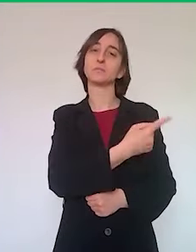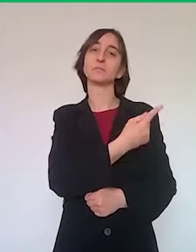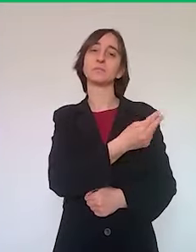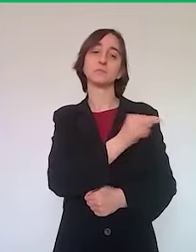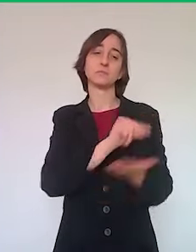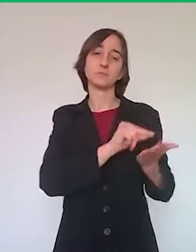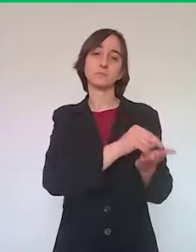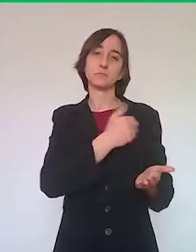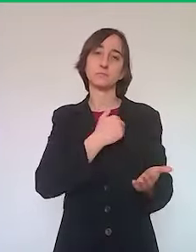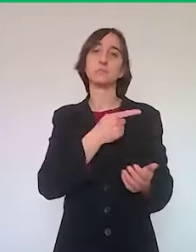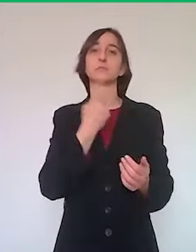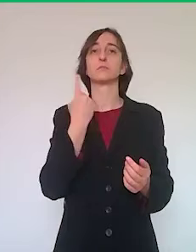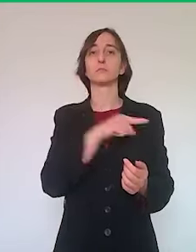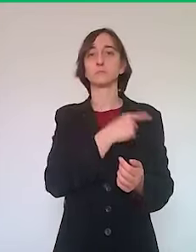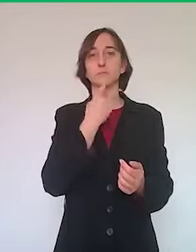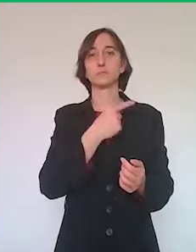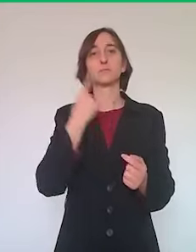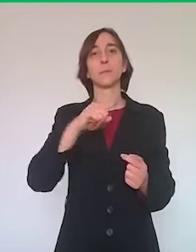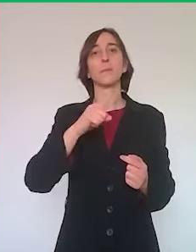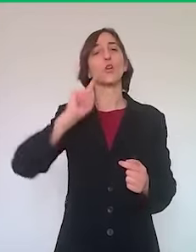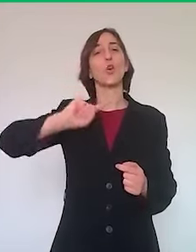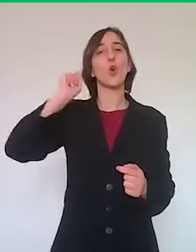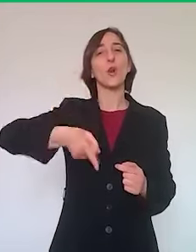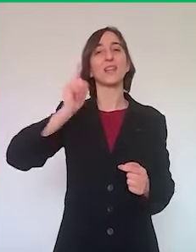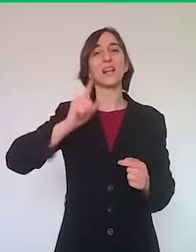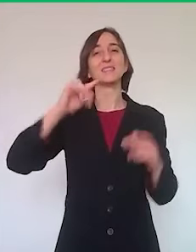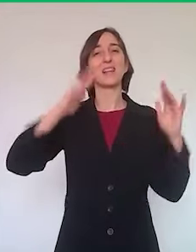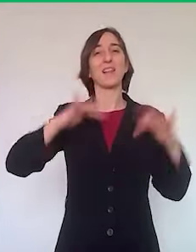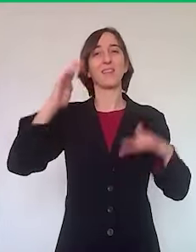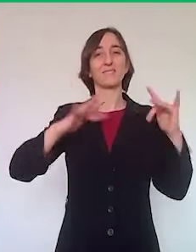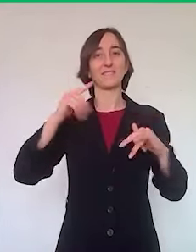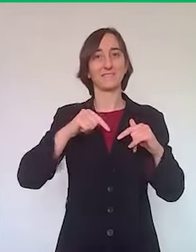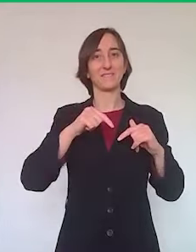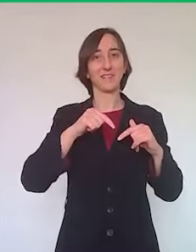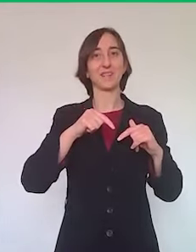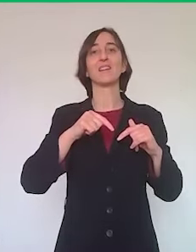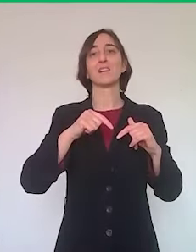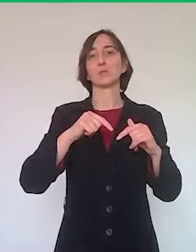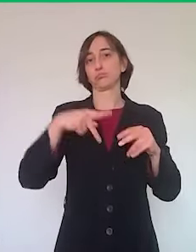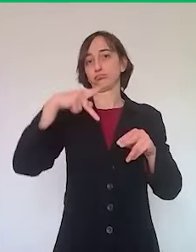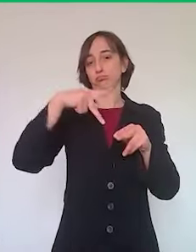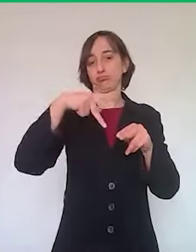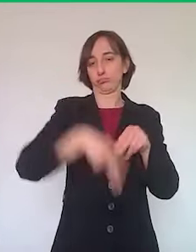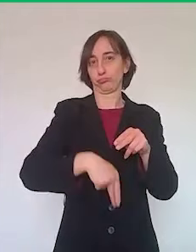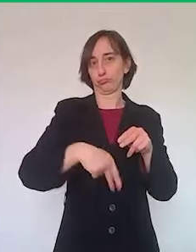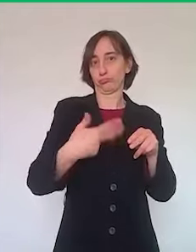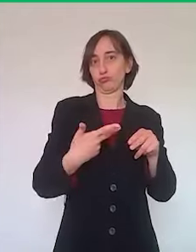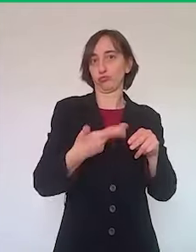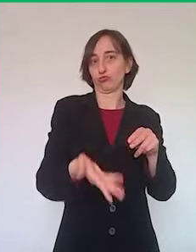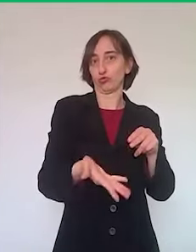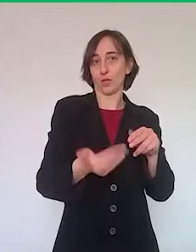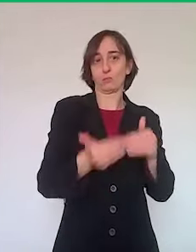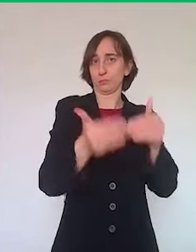scadenza dell'ordinanza neve, è comunque possibile andare a sostituire i pneumatici, cioè le gomme, togliere quelle